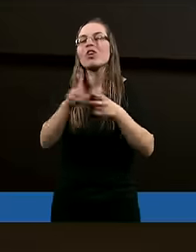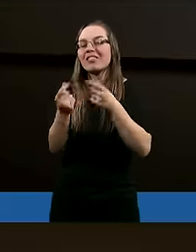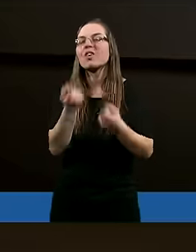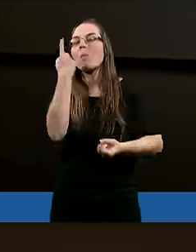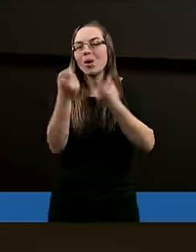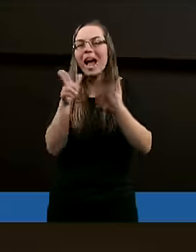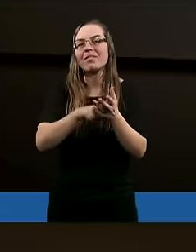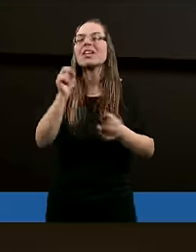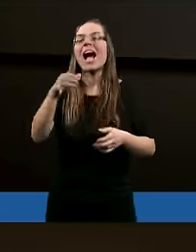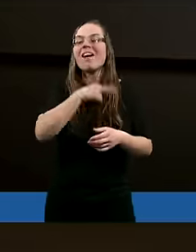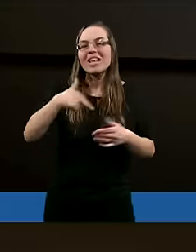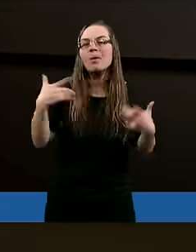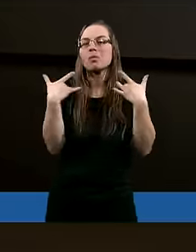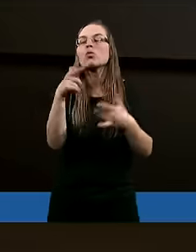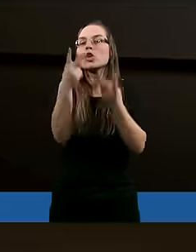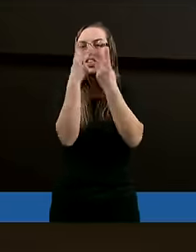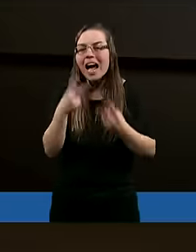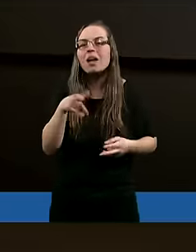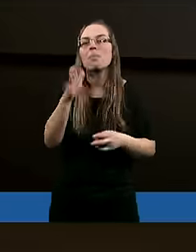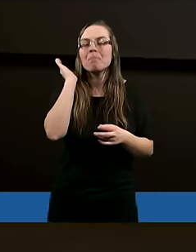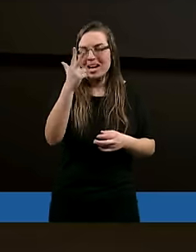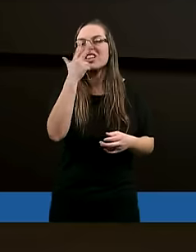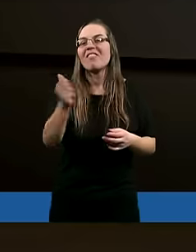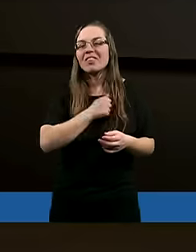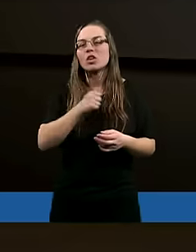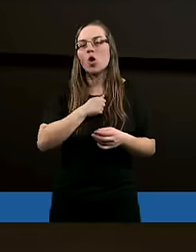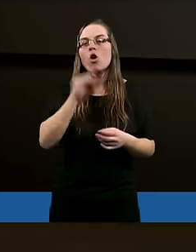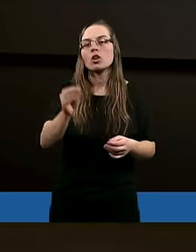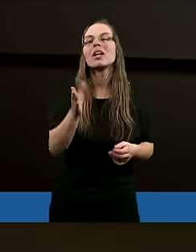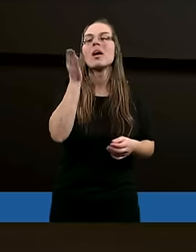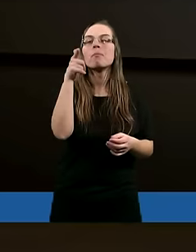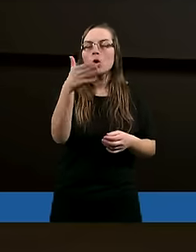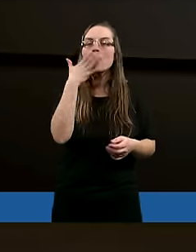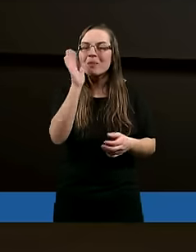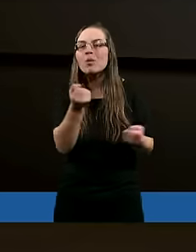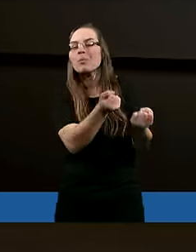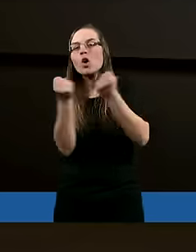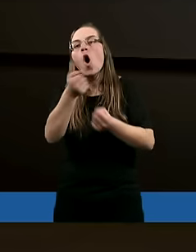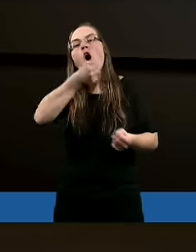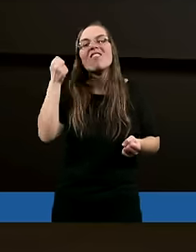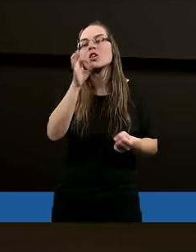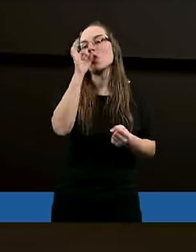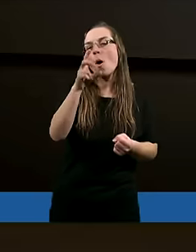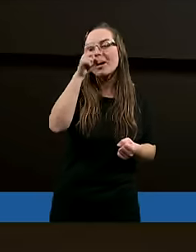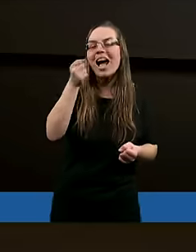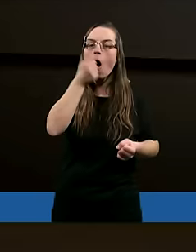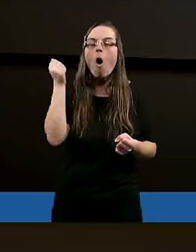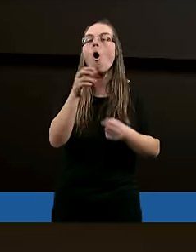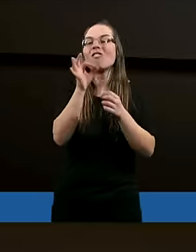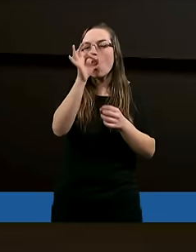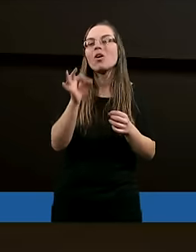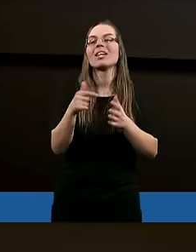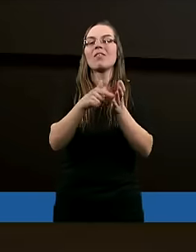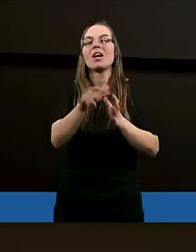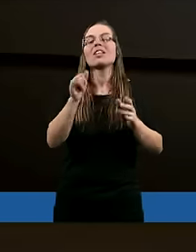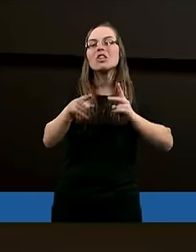Po naszym życiu, tak jak czytaliśmy, będzie widać. Czy rodzimy złe owoce, czy dobre owoce, to jakim tym